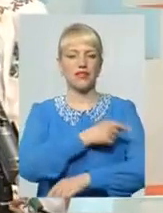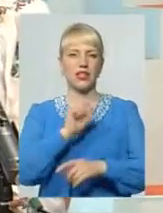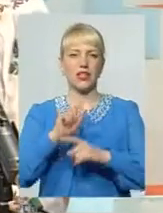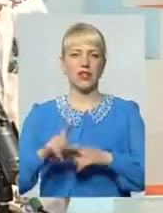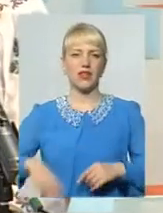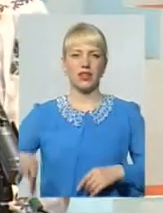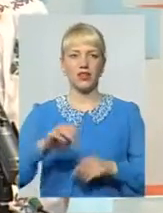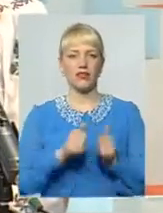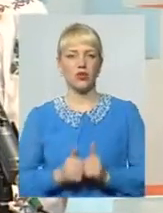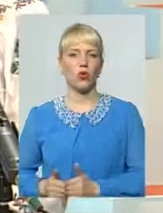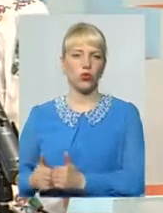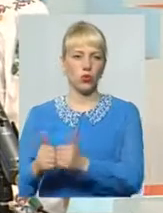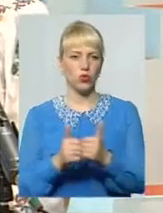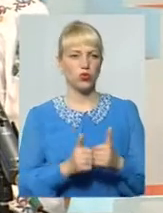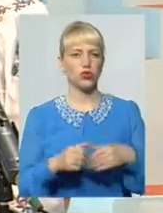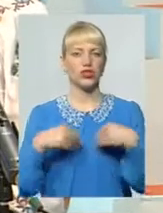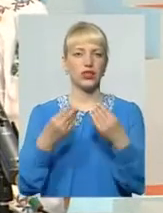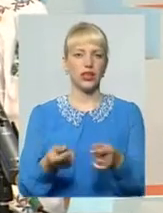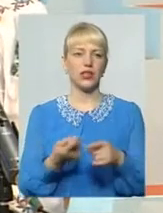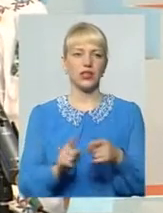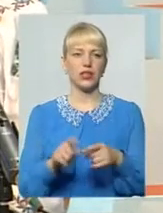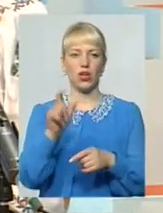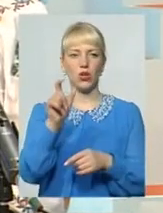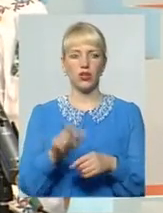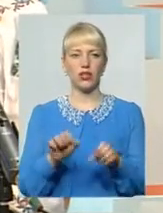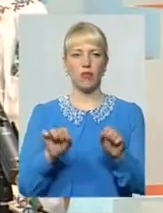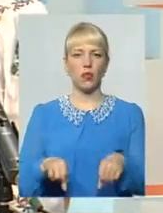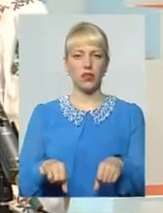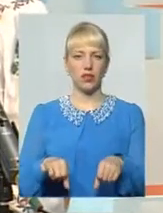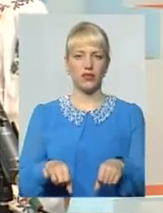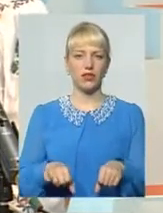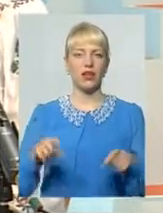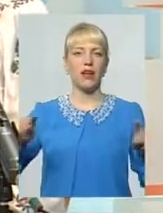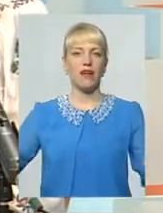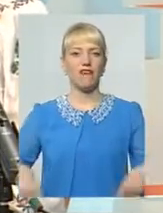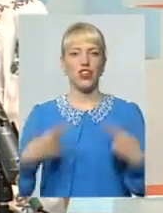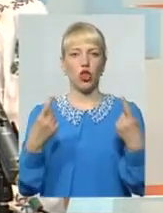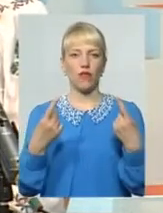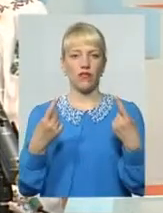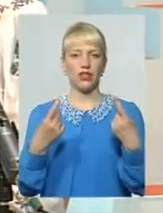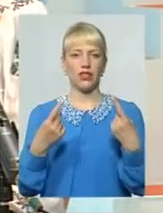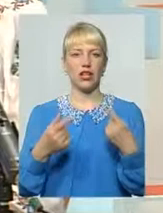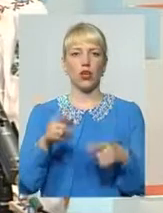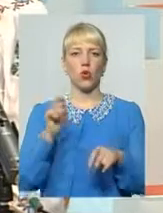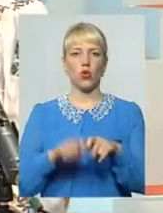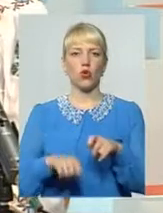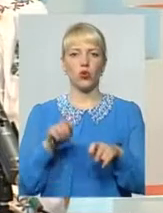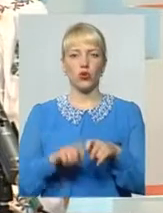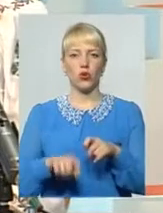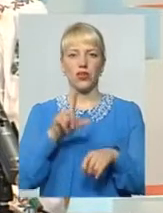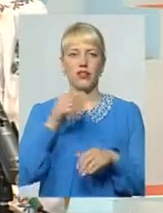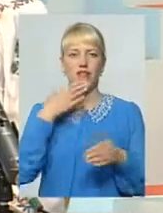оточуючих дати цій людині можливість відновити контроль за